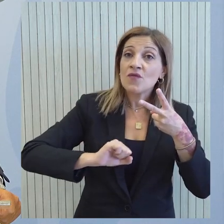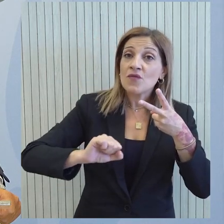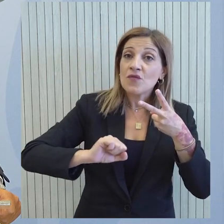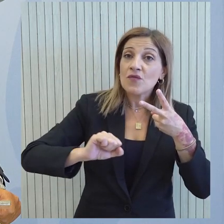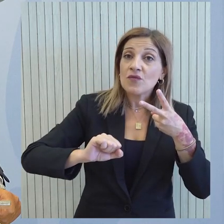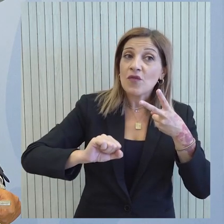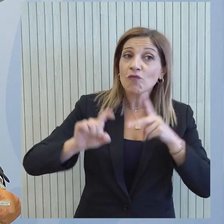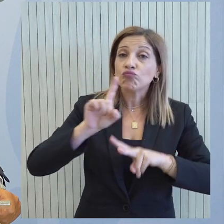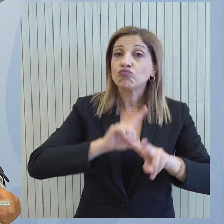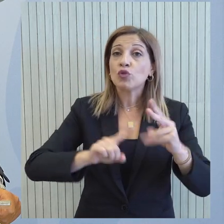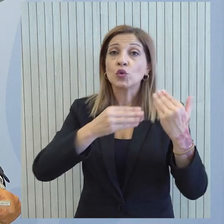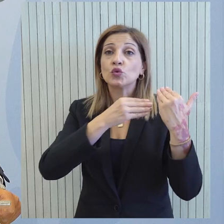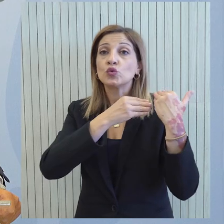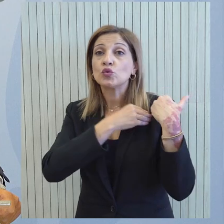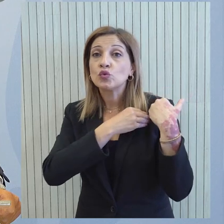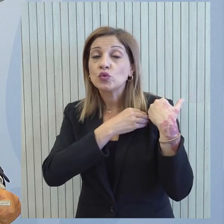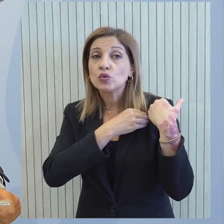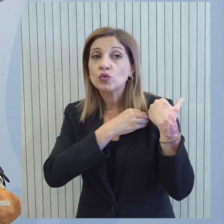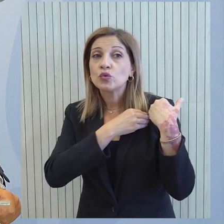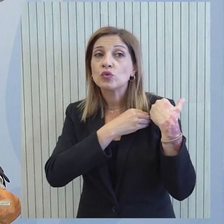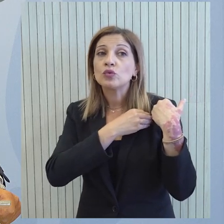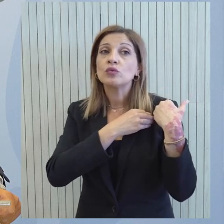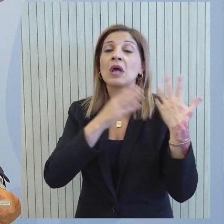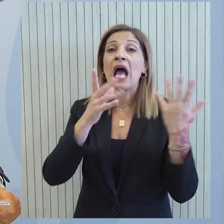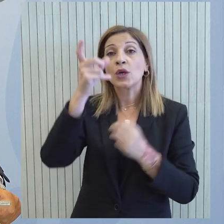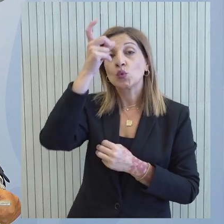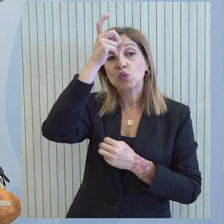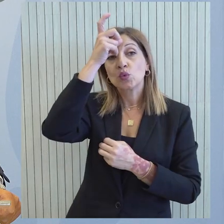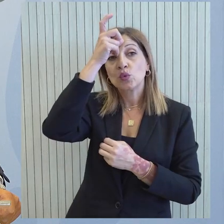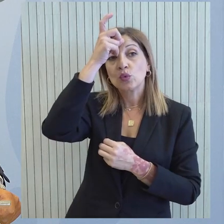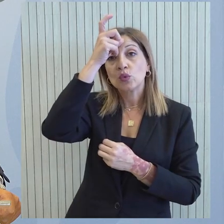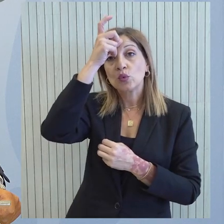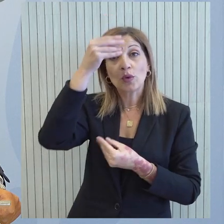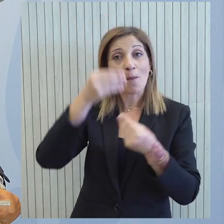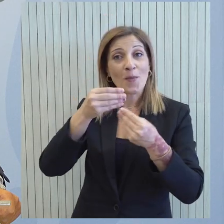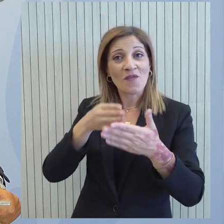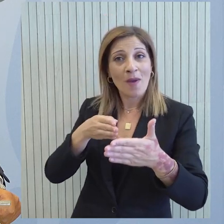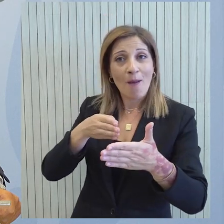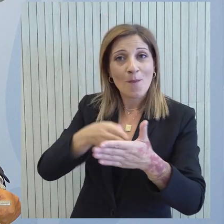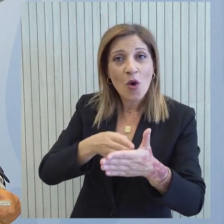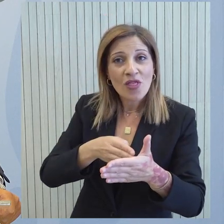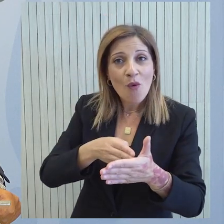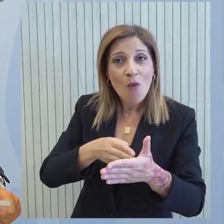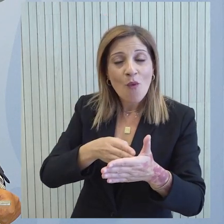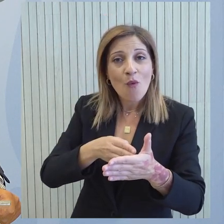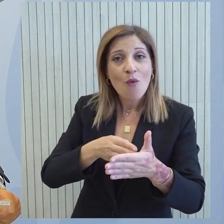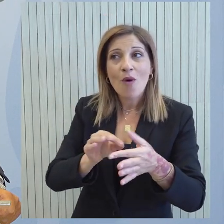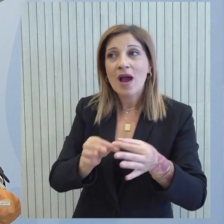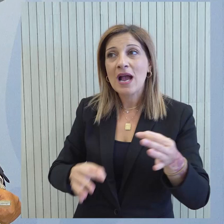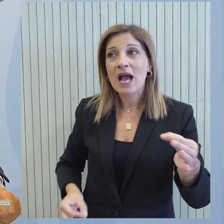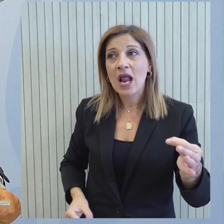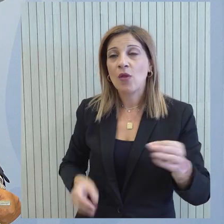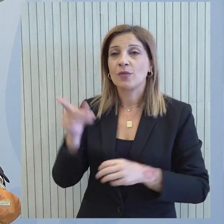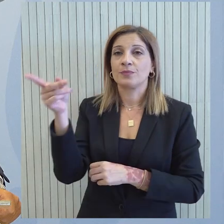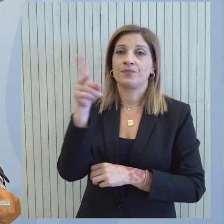Φοβόμαστε το ρίσκο του ποιος θα αναλάβει το κόστος σε περίπτωση που η Τουρκία εμποδίσει το καλόδιο Εντάξει το